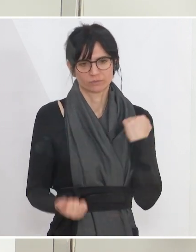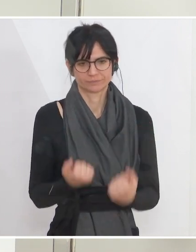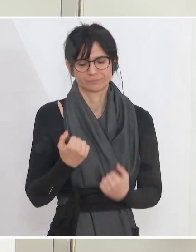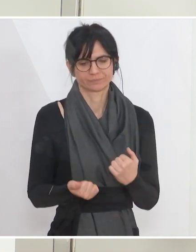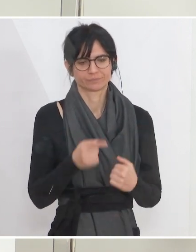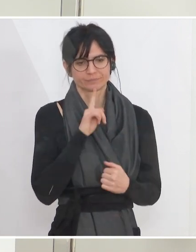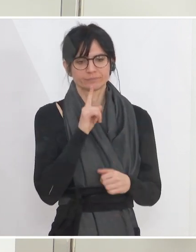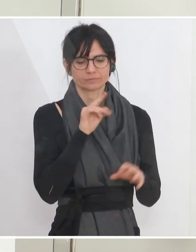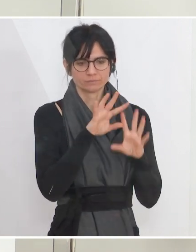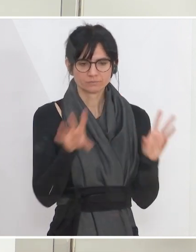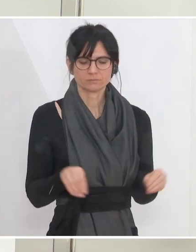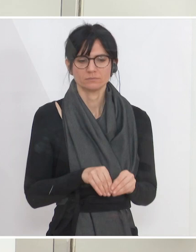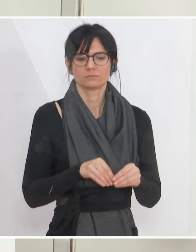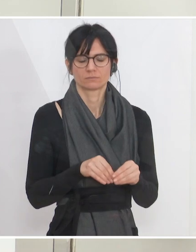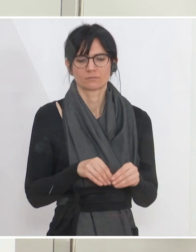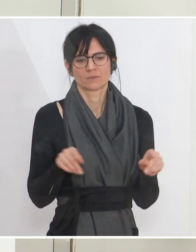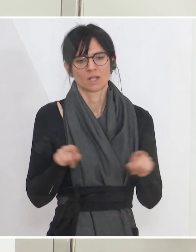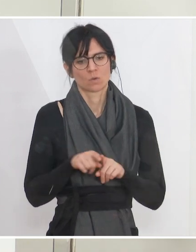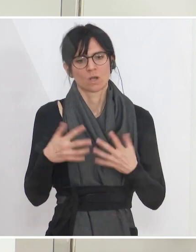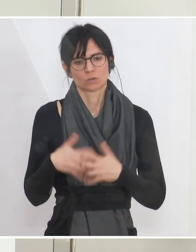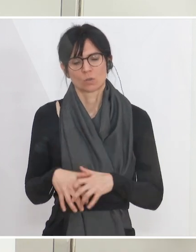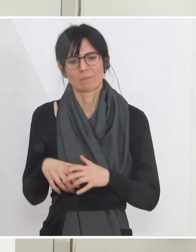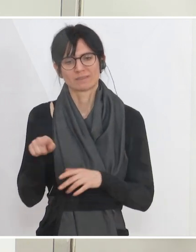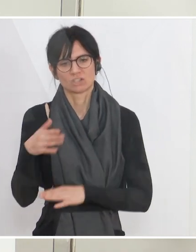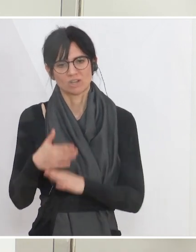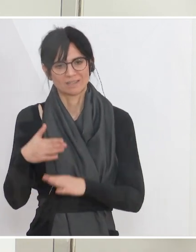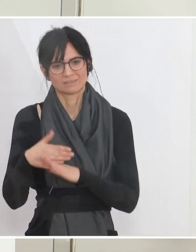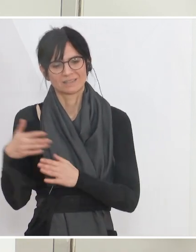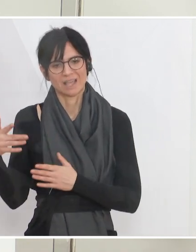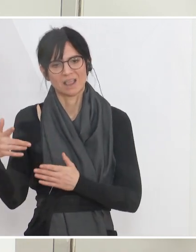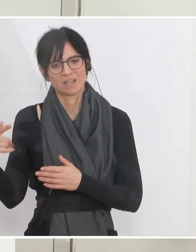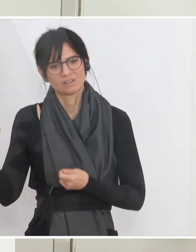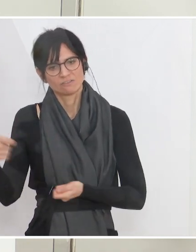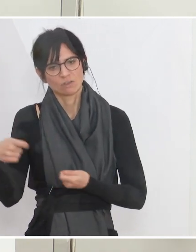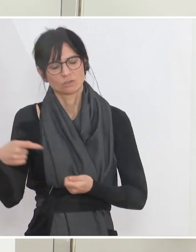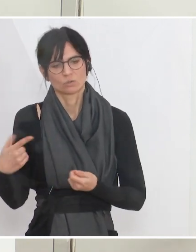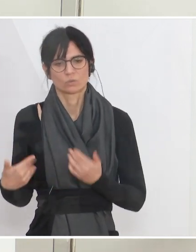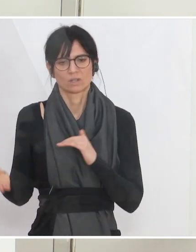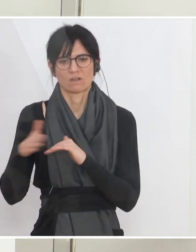weniger Umsatz gemacht werden kann, erhöht sich automatisch auch der Anteil, der vom Staat ersetzt wird.